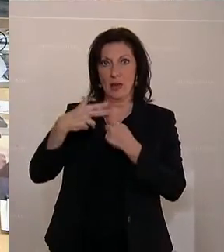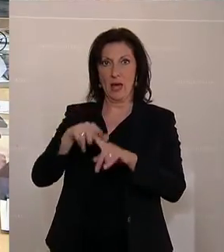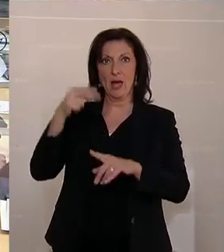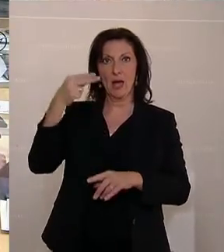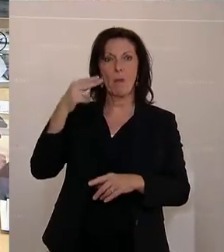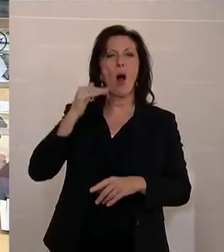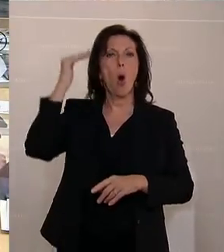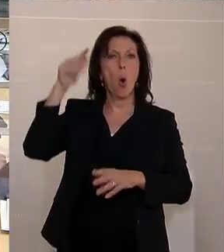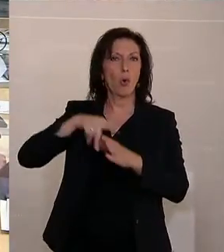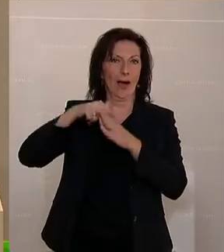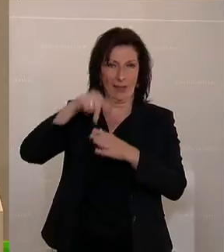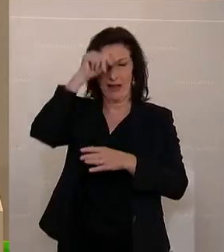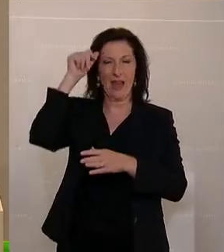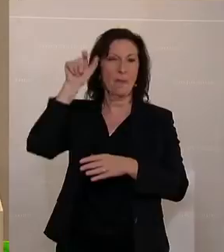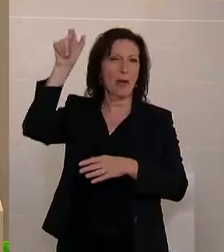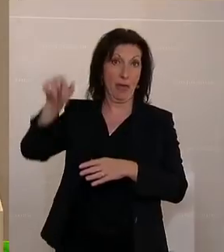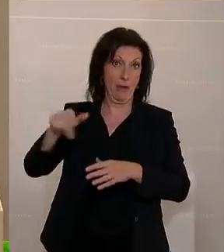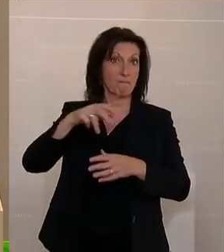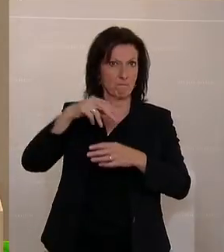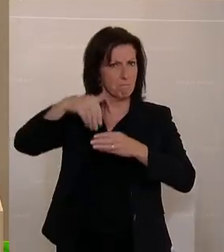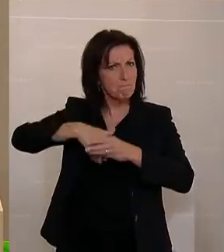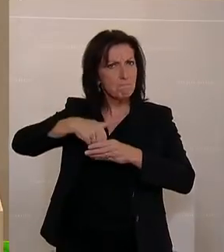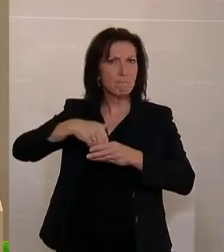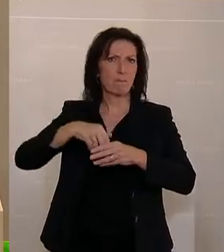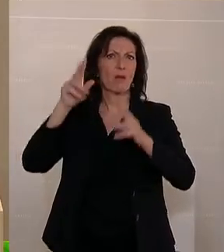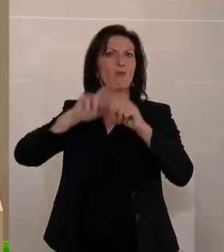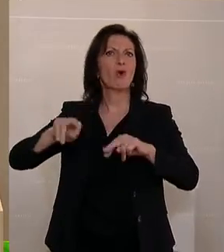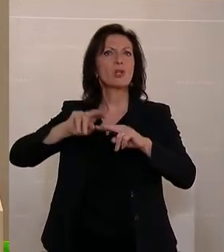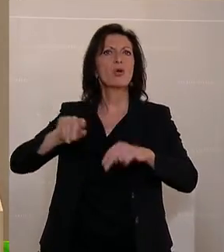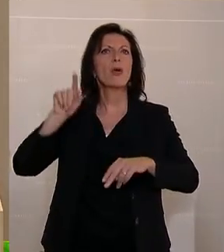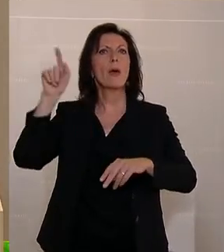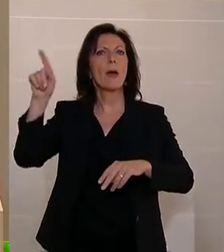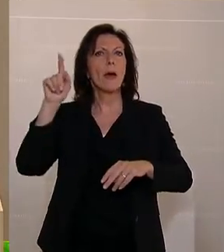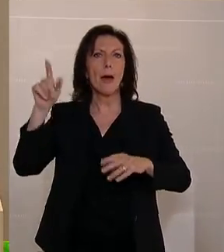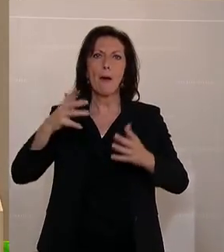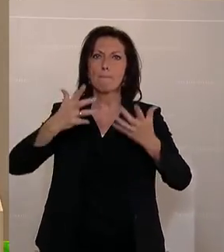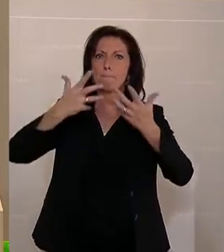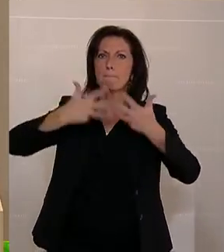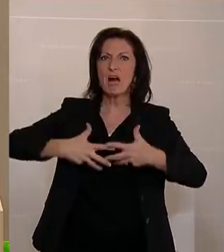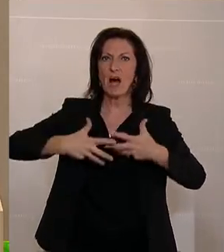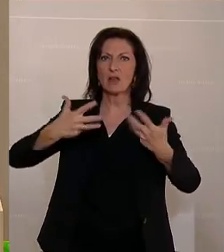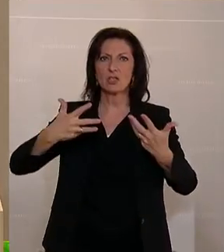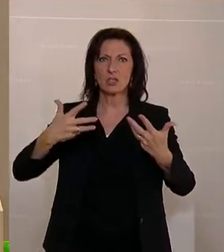ein ausgewiesener Forscher ist und der das mechanische, die